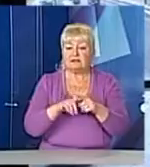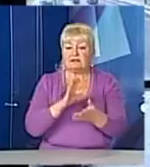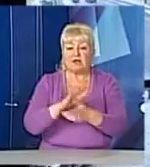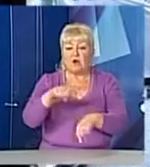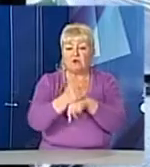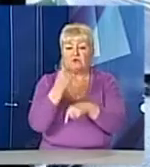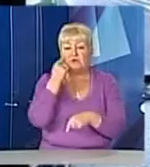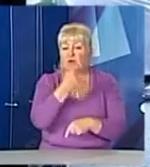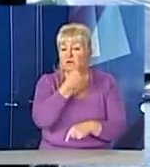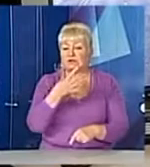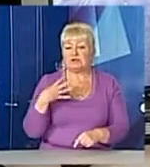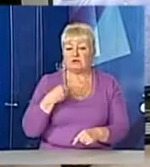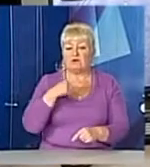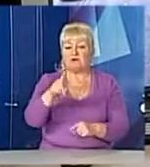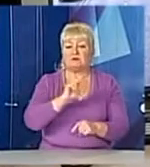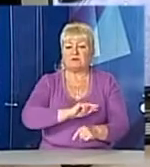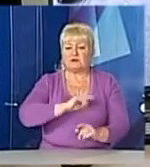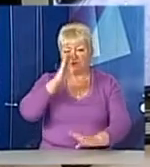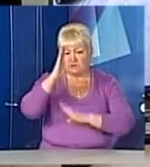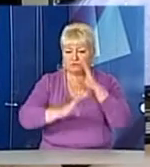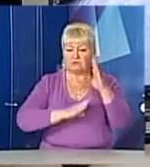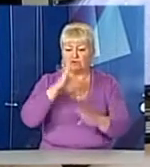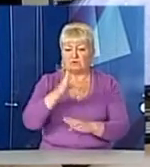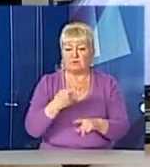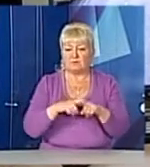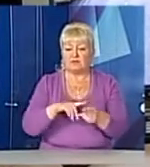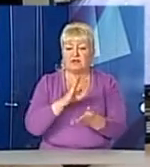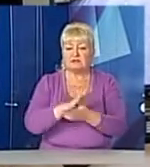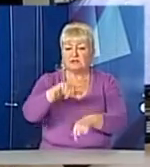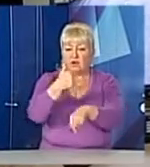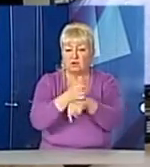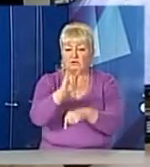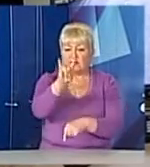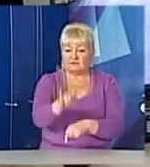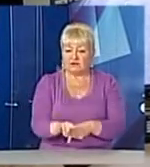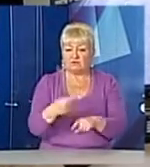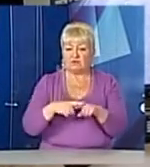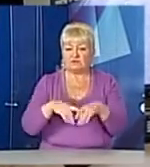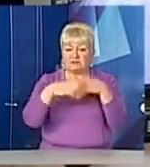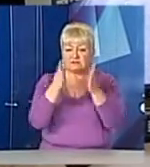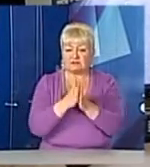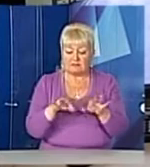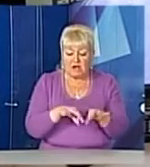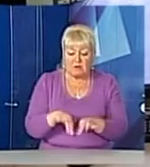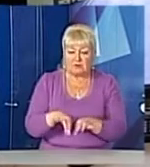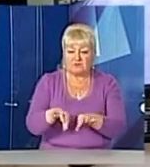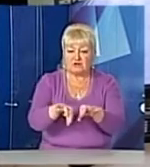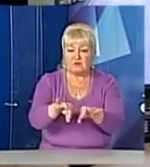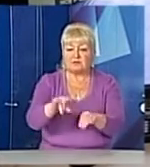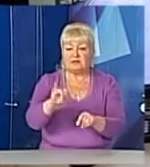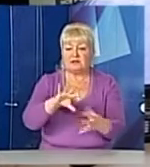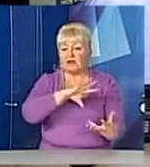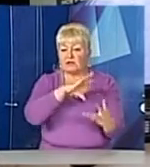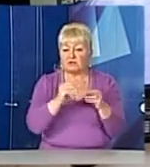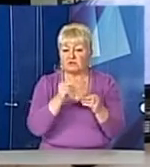Відеонагляд працює цілодобово. Головне робоче вікно цієї системи. Проїжджає автомобіль і результат розпізнавання